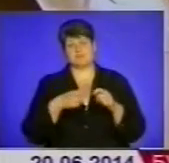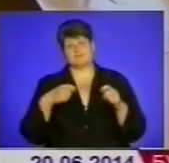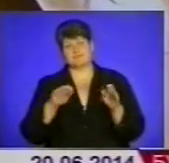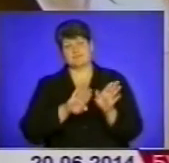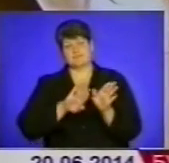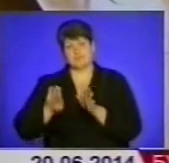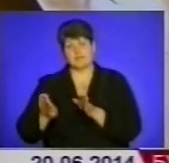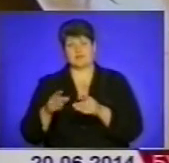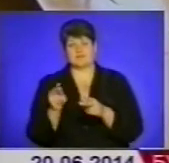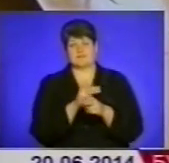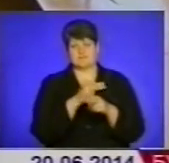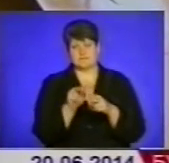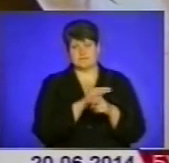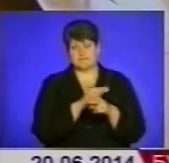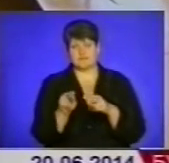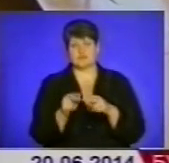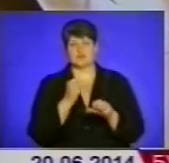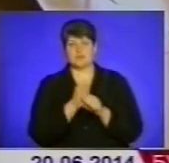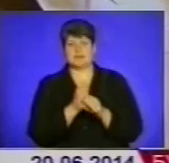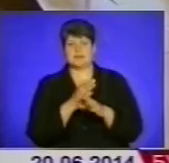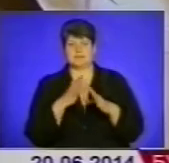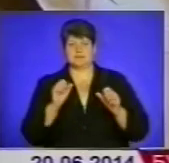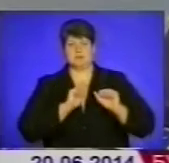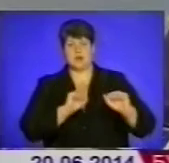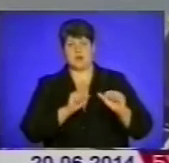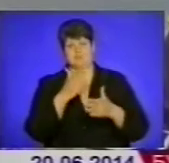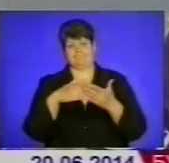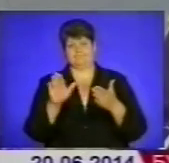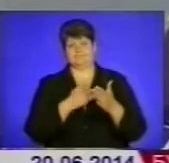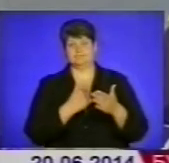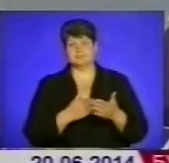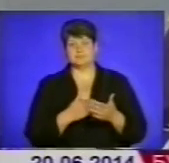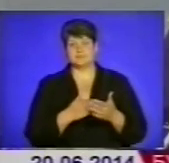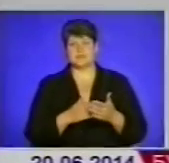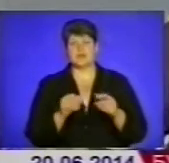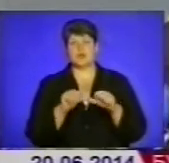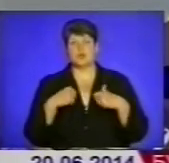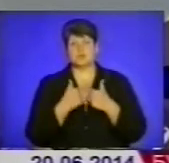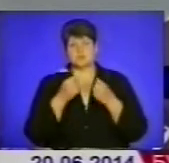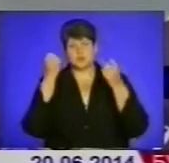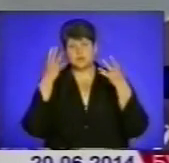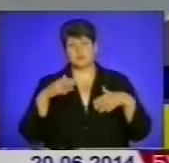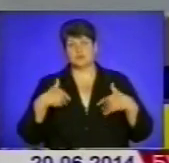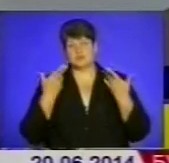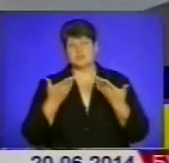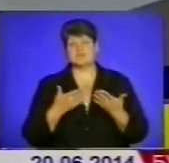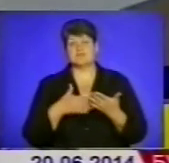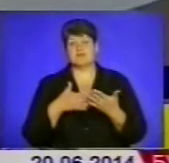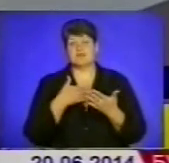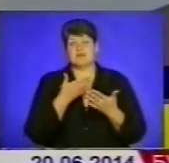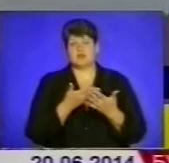відкоригувати, зробити більш патріотичними або ж відмінити. Комісія культури обласної ради під утвал звернення також до